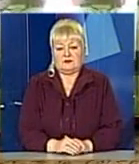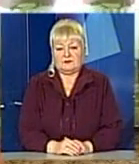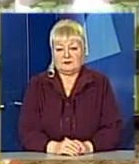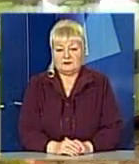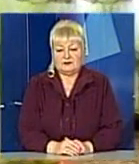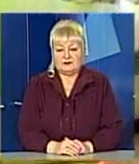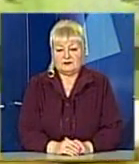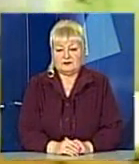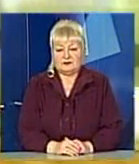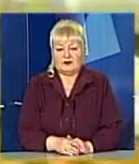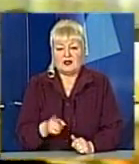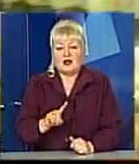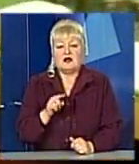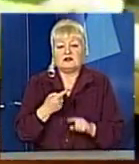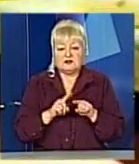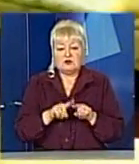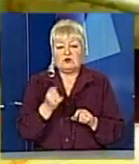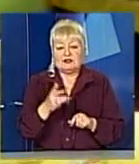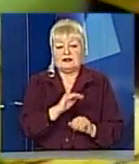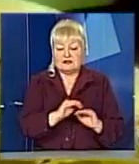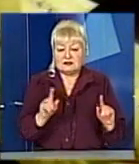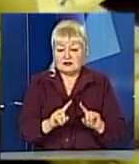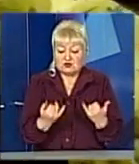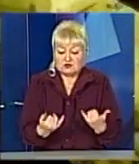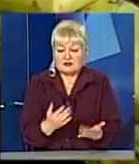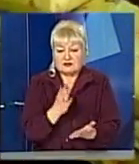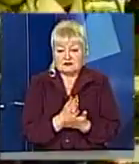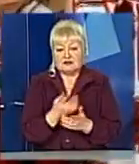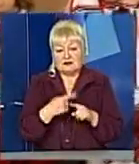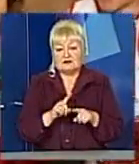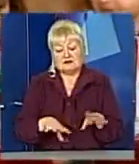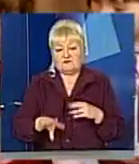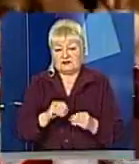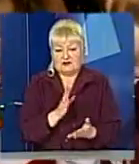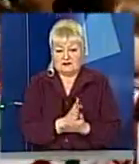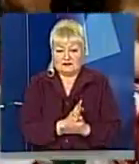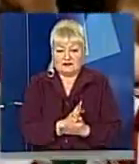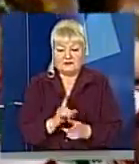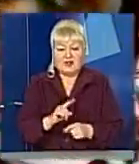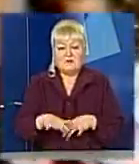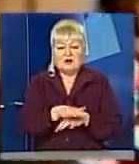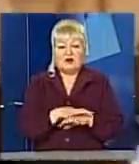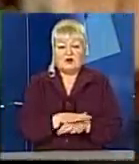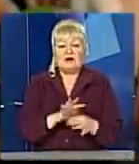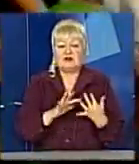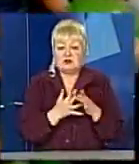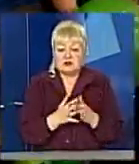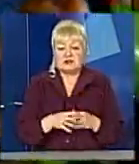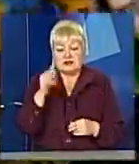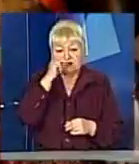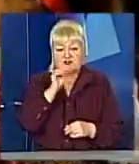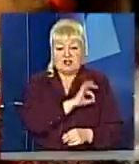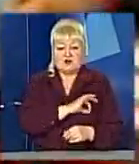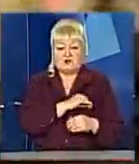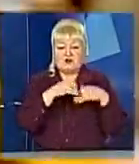але на ту кількість дітей, які ми сьогодні маємо, у нас це є. Аби омріяний громадою вощанців навчально-виховний